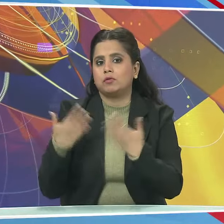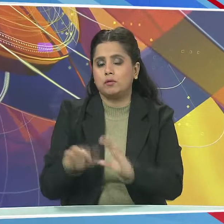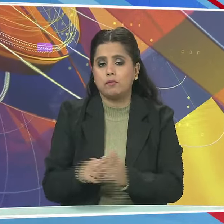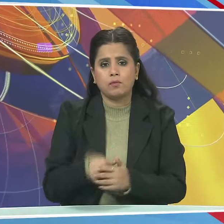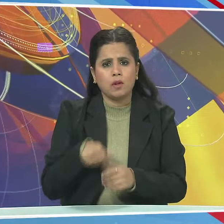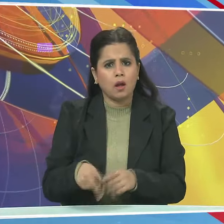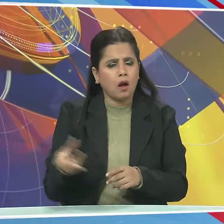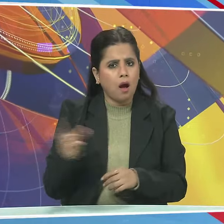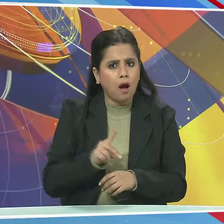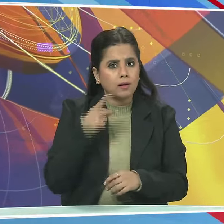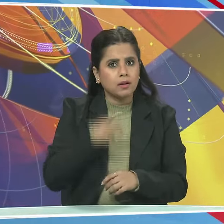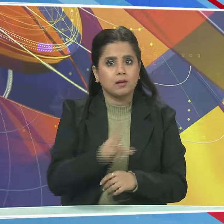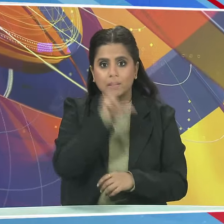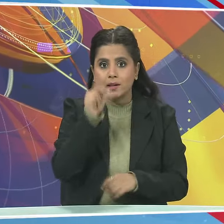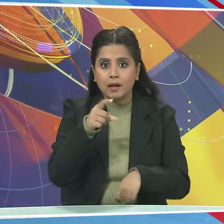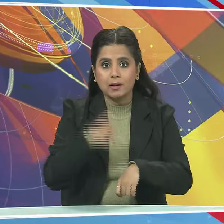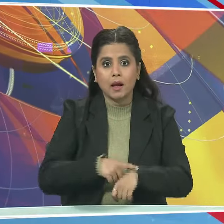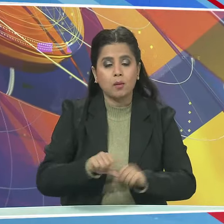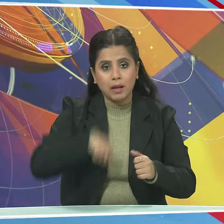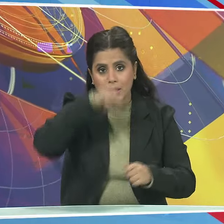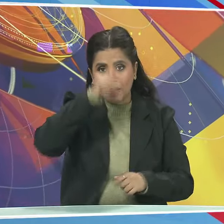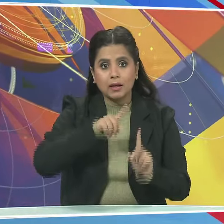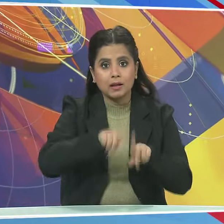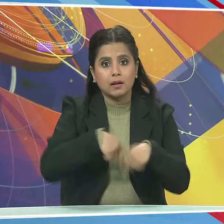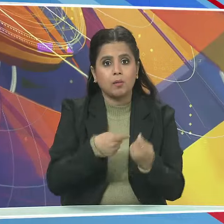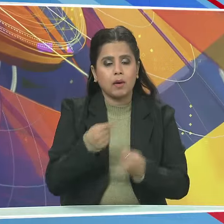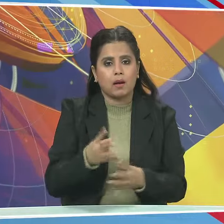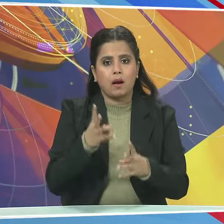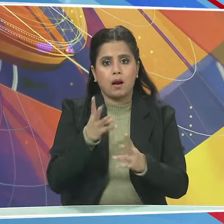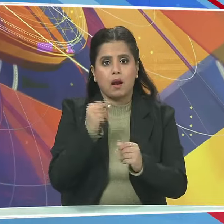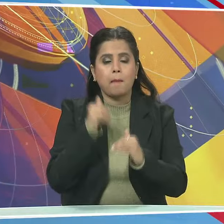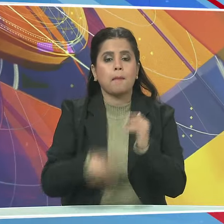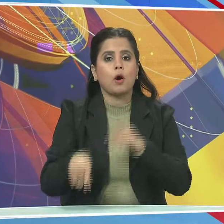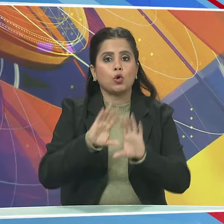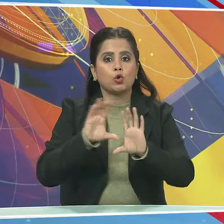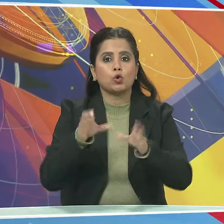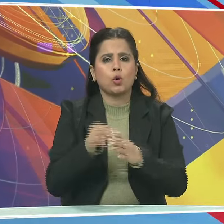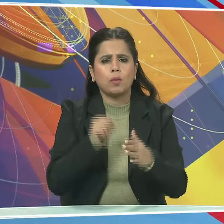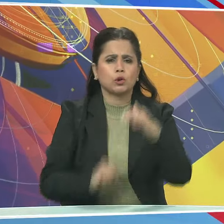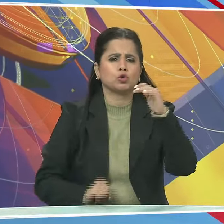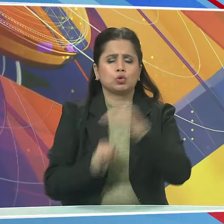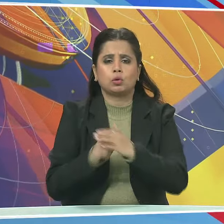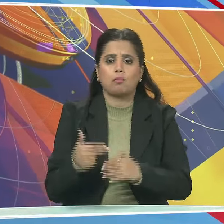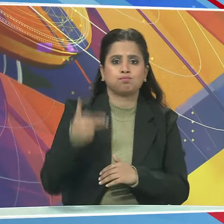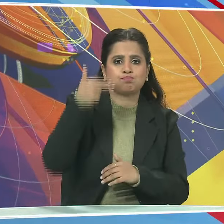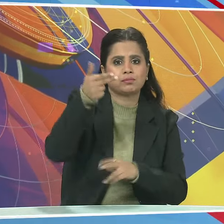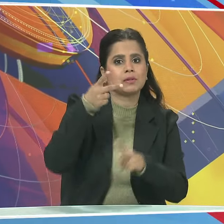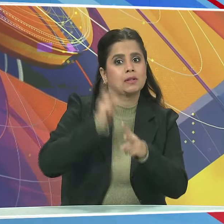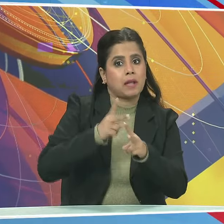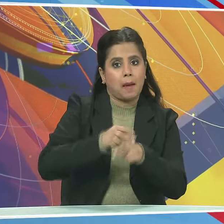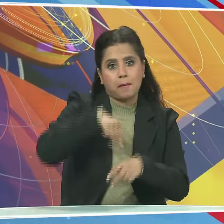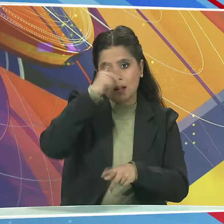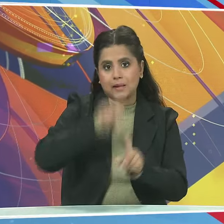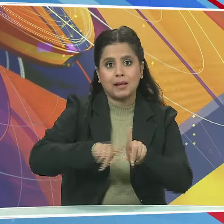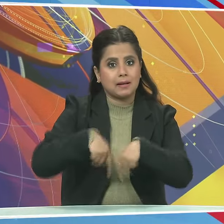लगातार दूसरी जीत के साथ भारतिय टीम अंक तालिका में अपने ग्रुप में शीश पर बनी हुई है